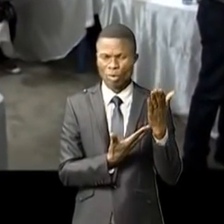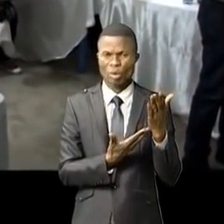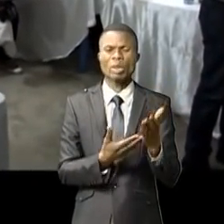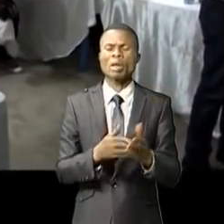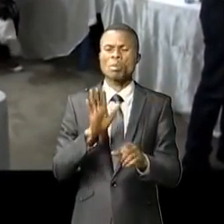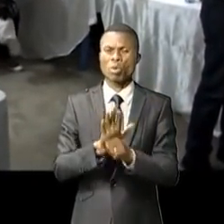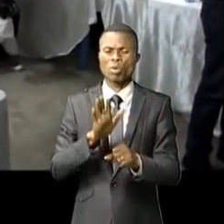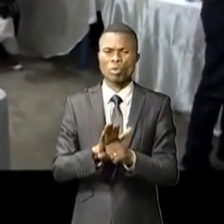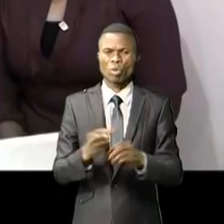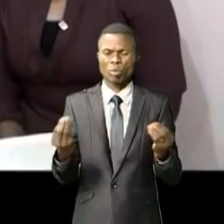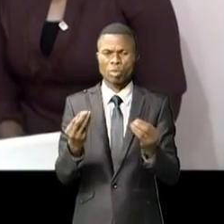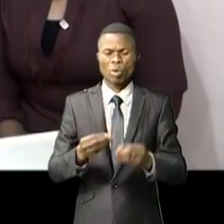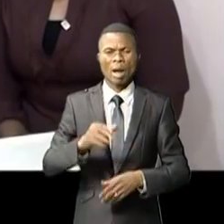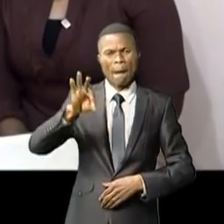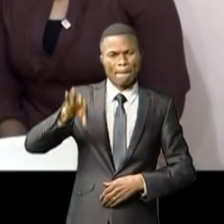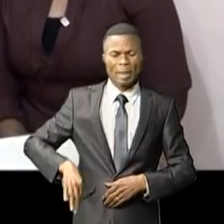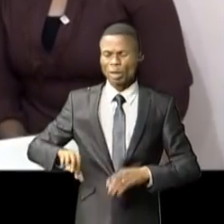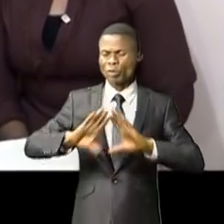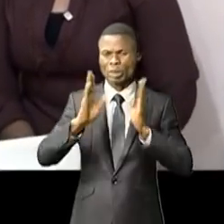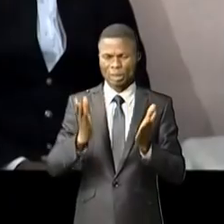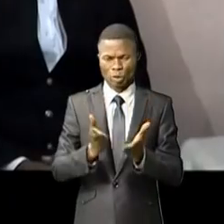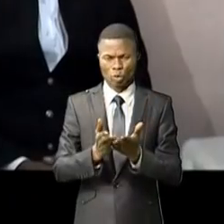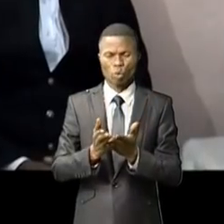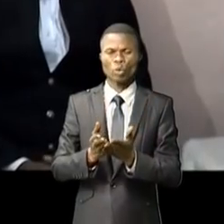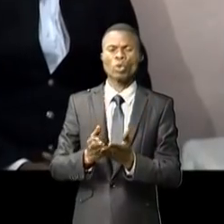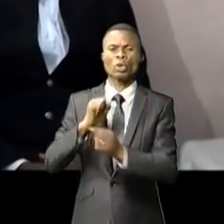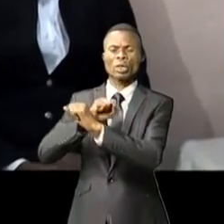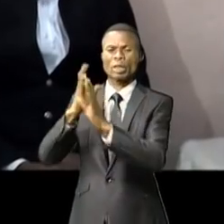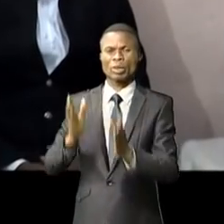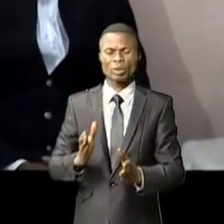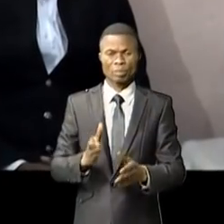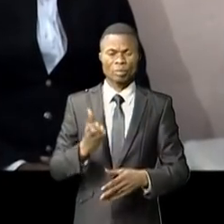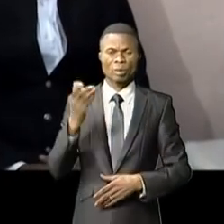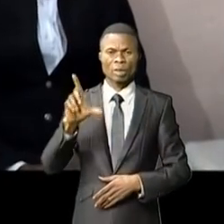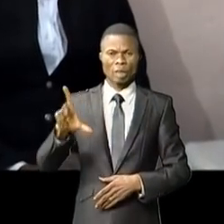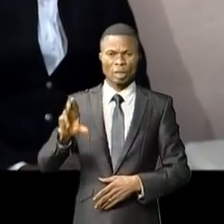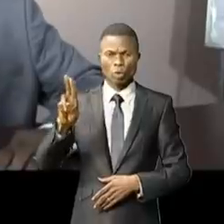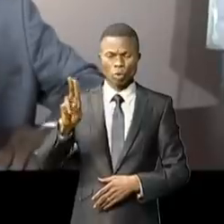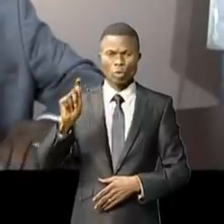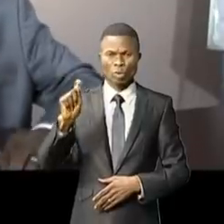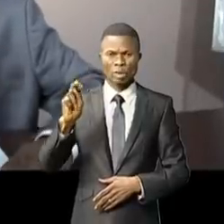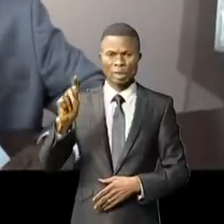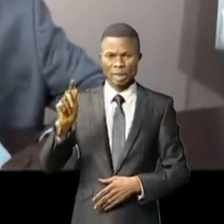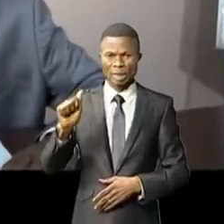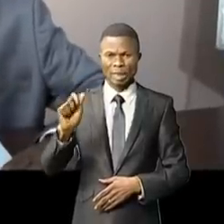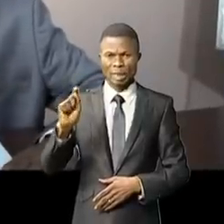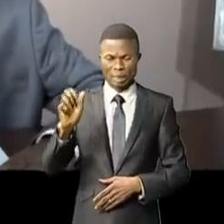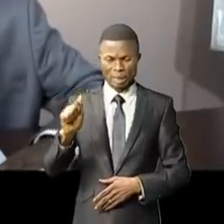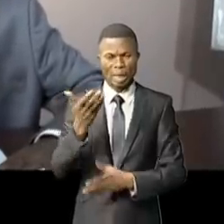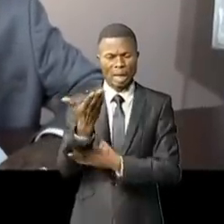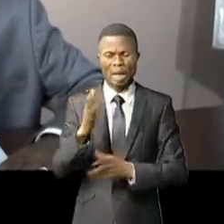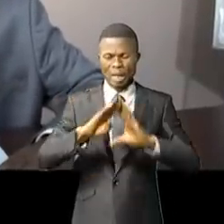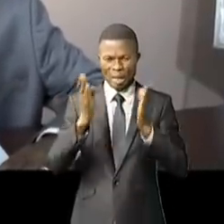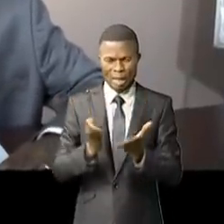'une grande importance pour le bonheur de toute une organisation syndicale. Constantin Luteta a exhorté aussi les participants à faire la